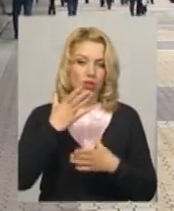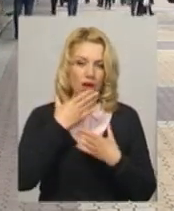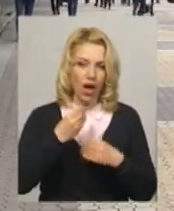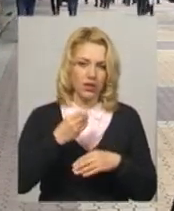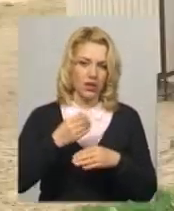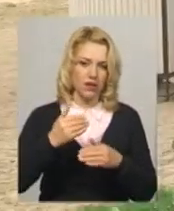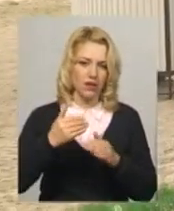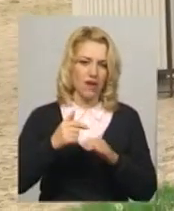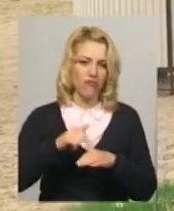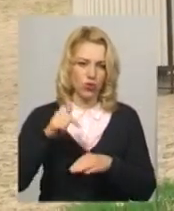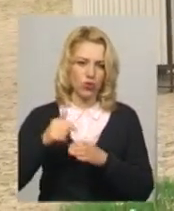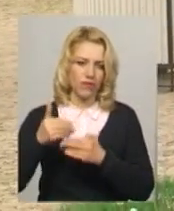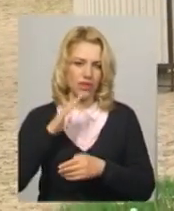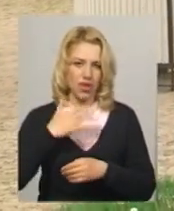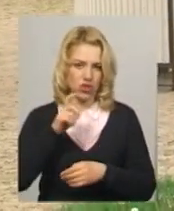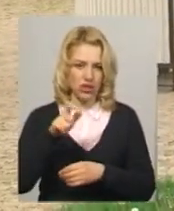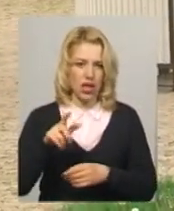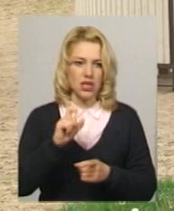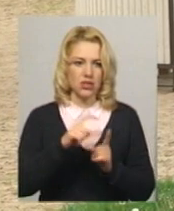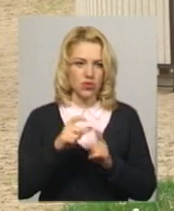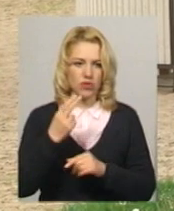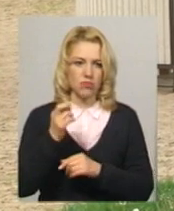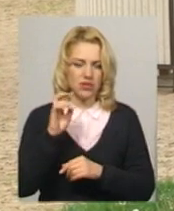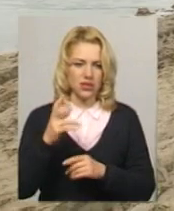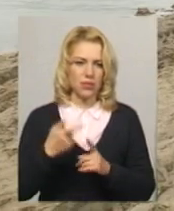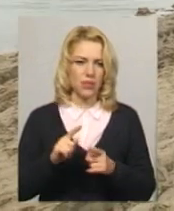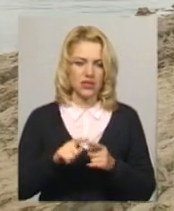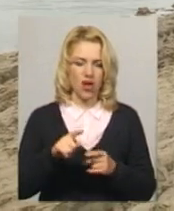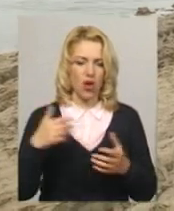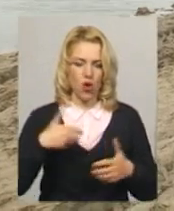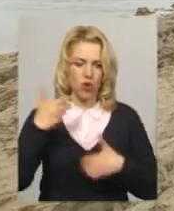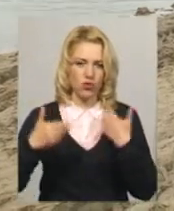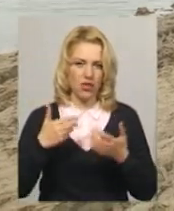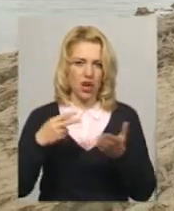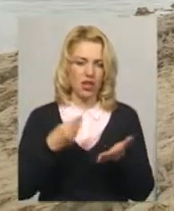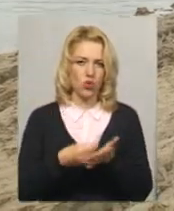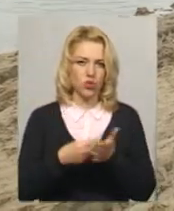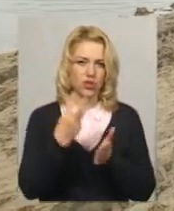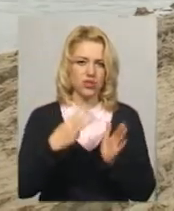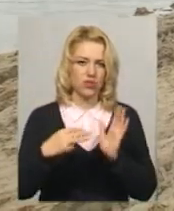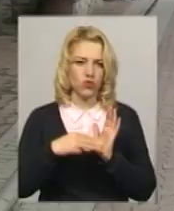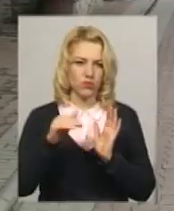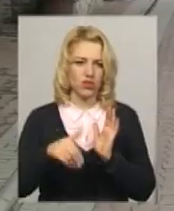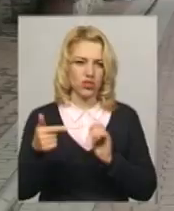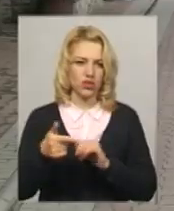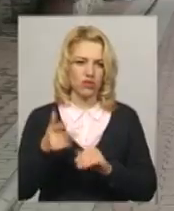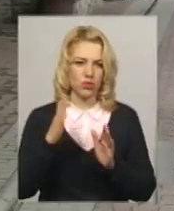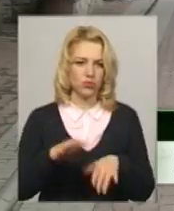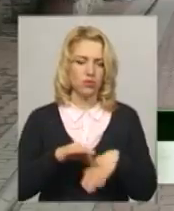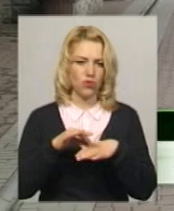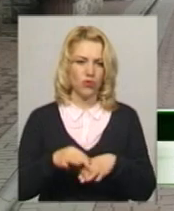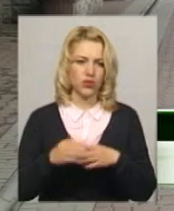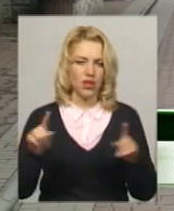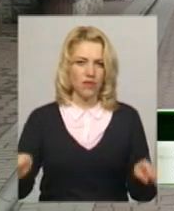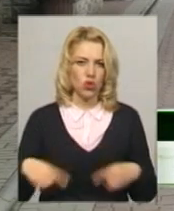наших мешканців. За словами Тетяни Циб, вартість однієї одягання коштувала міському бюджету 38 тисяч гривень. Буде проведено